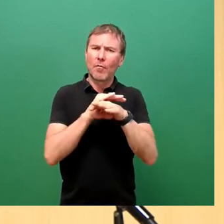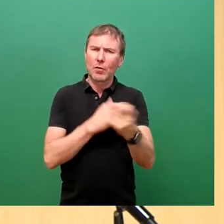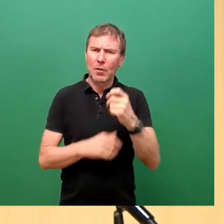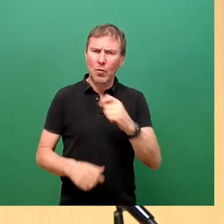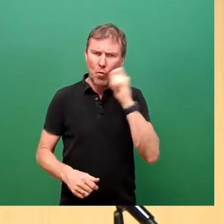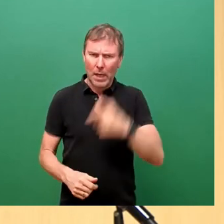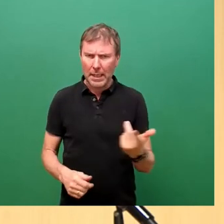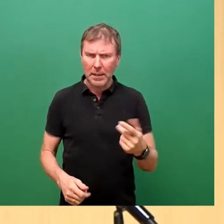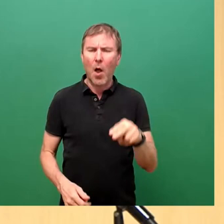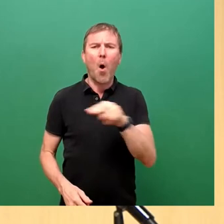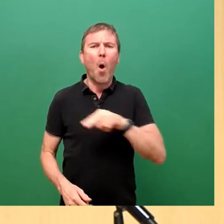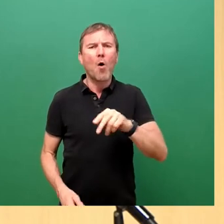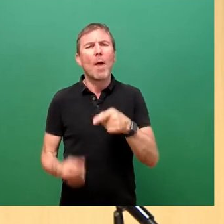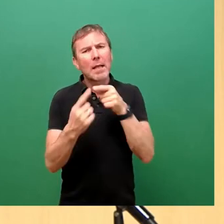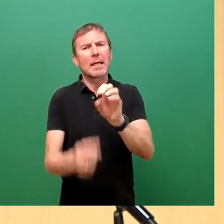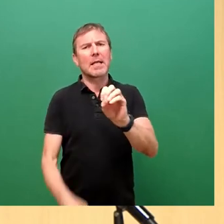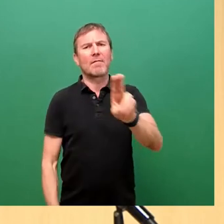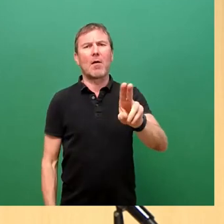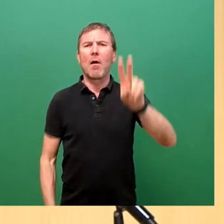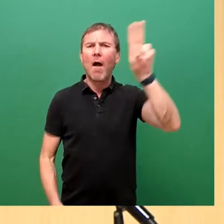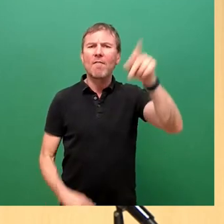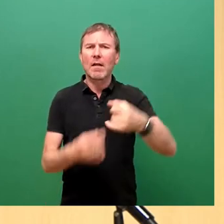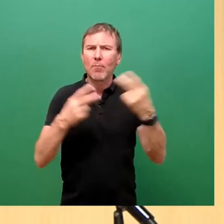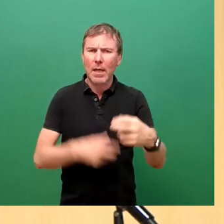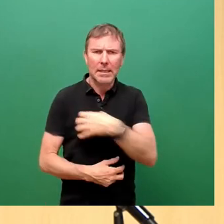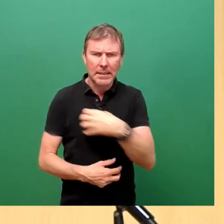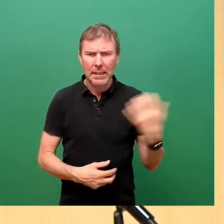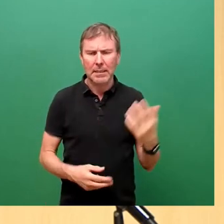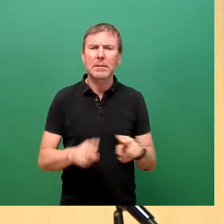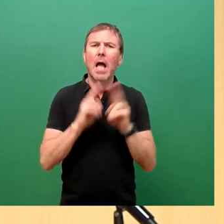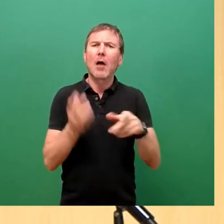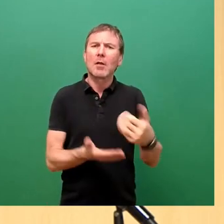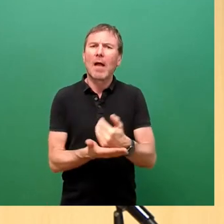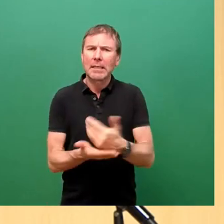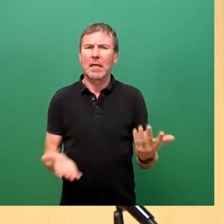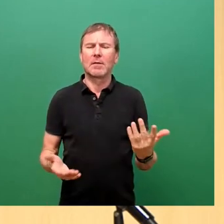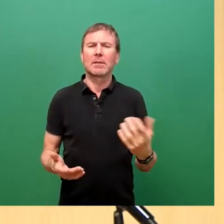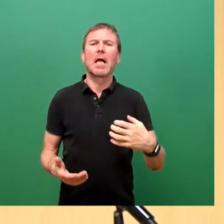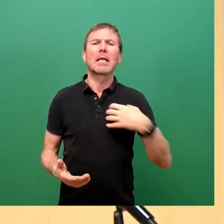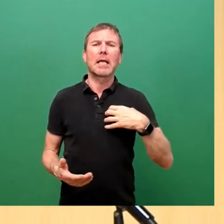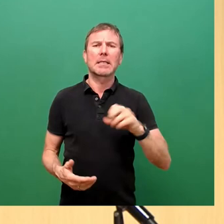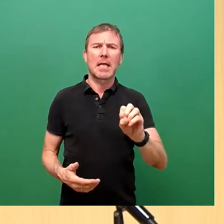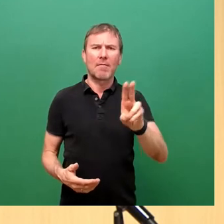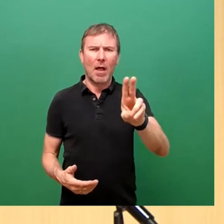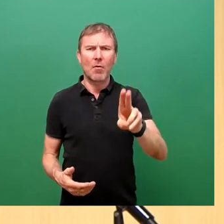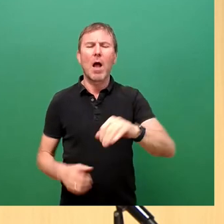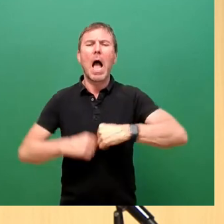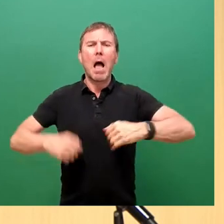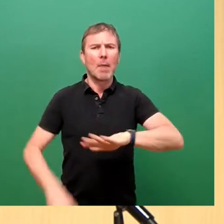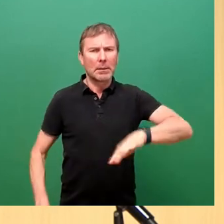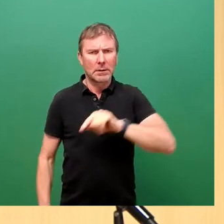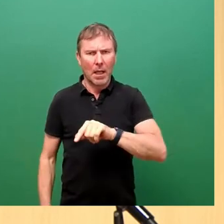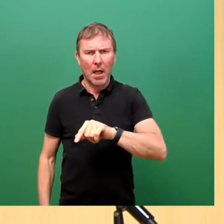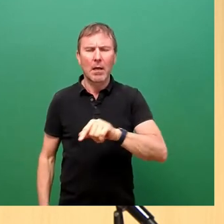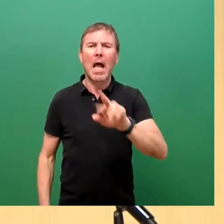Direkt e.V., das Fanprojekt Dresden, House of Ressources, Kaleb Dresden e.V., Platzda, Refugee Law